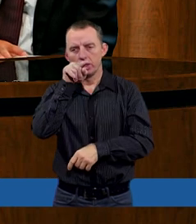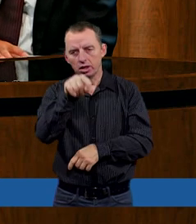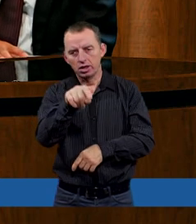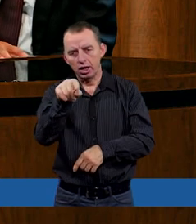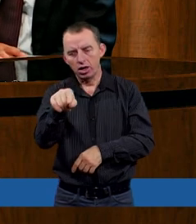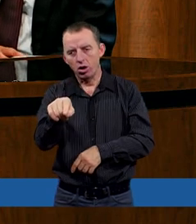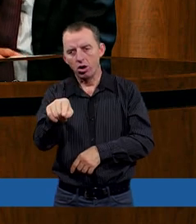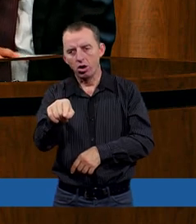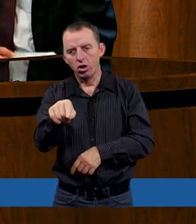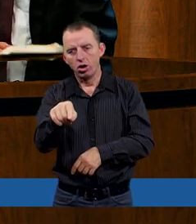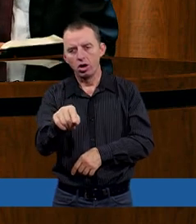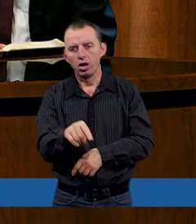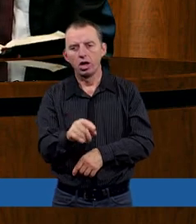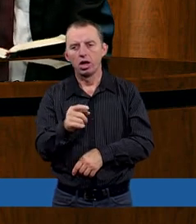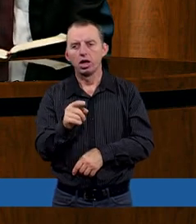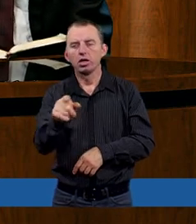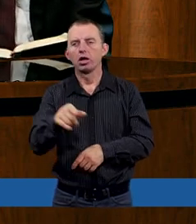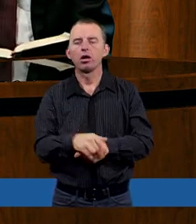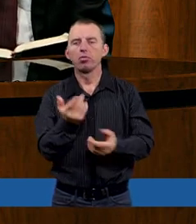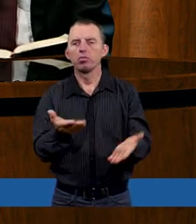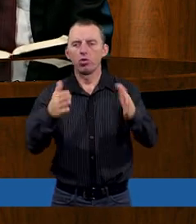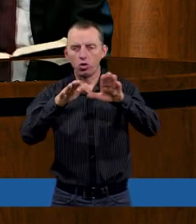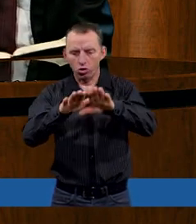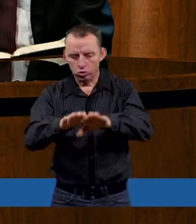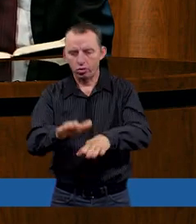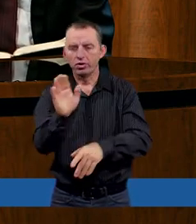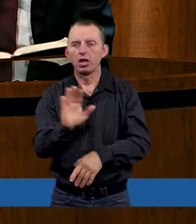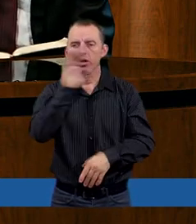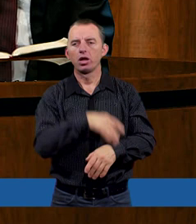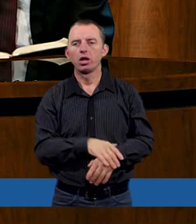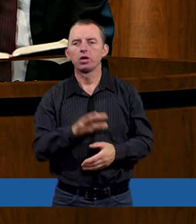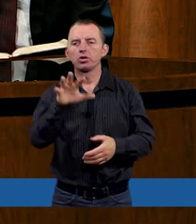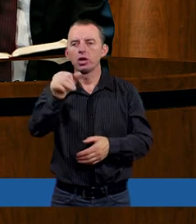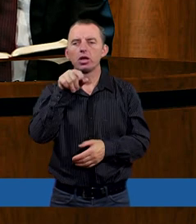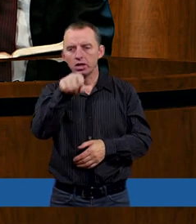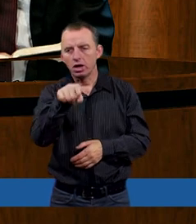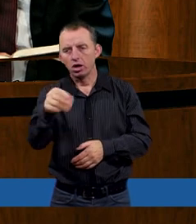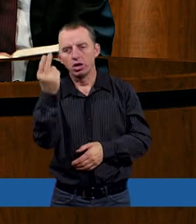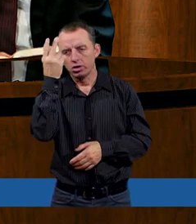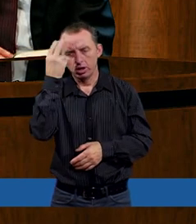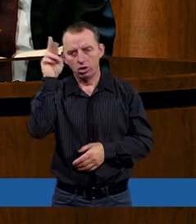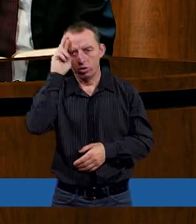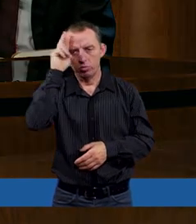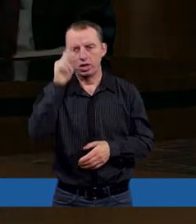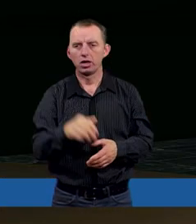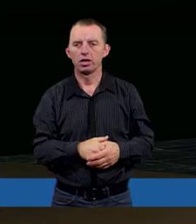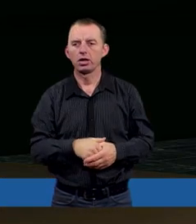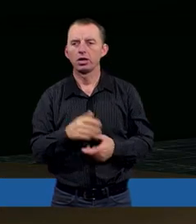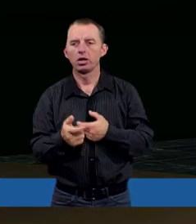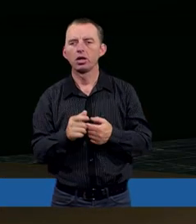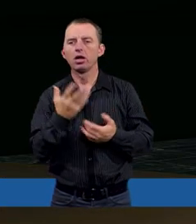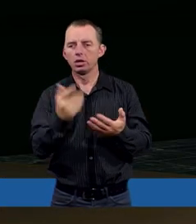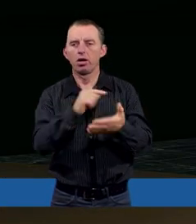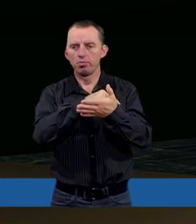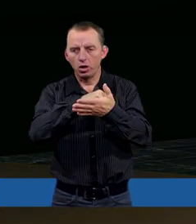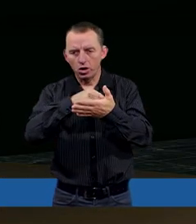opieki, tego błogosławieństwa Bożego dosięga, ale oni tego jakby nie rozumieli. No chciałem to